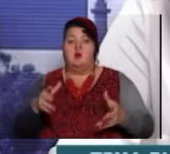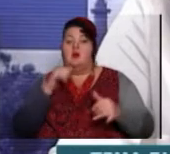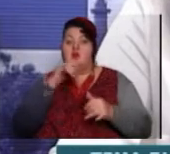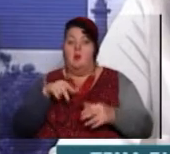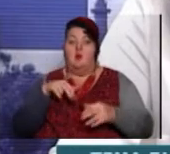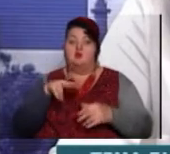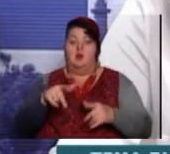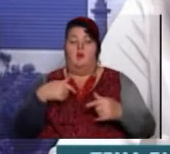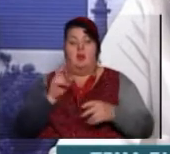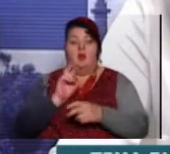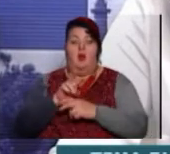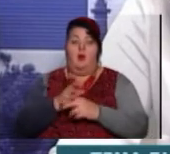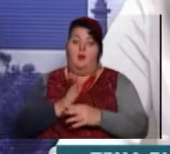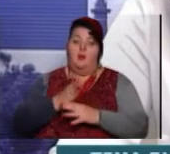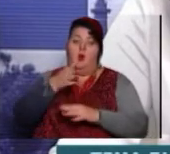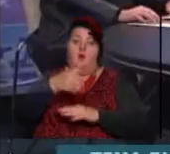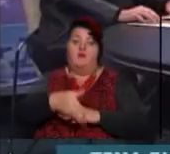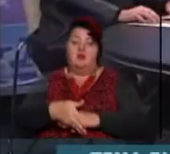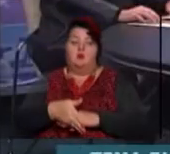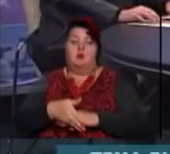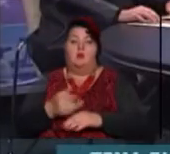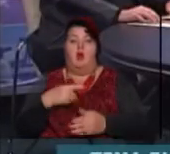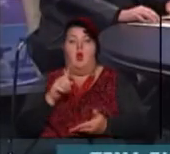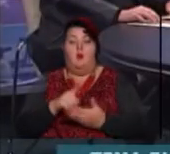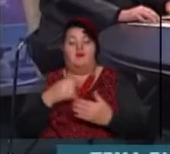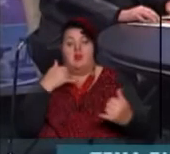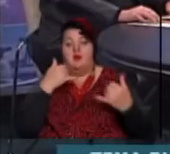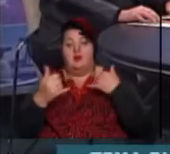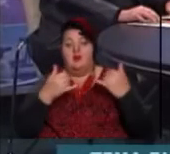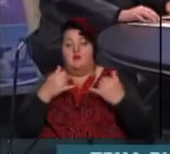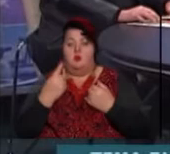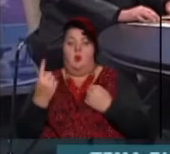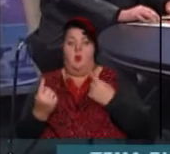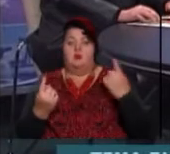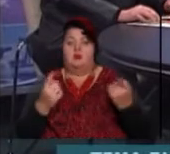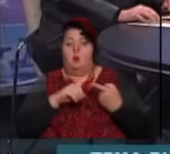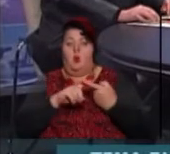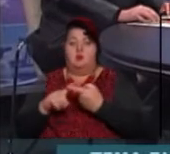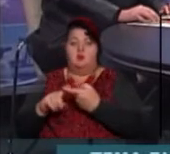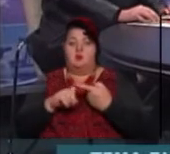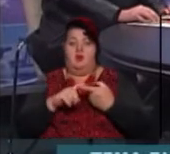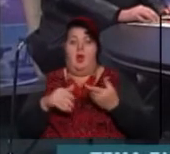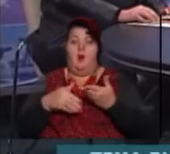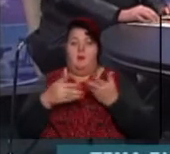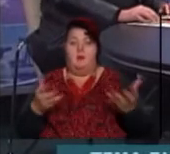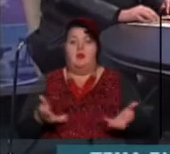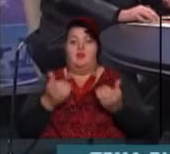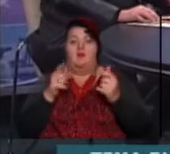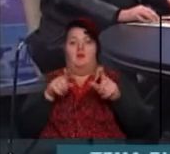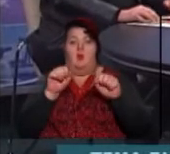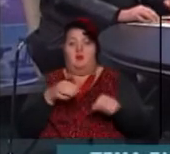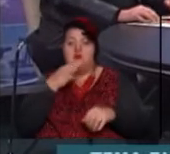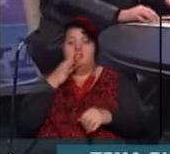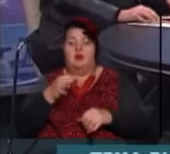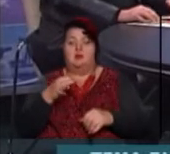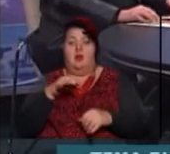їх привітуємо. Ну, обов'язково телефонуємо один одному, обов'язково А ви можете зараз сказати на камеру номер